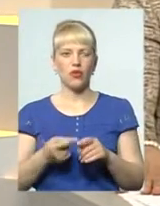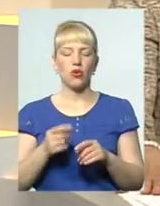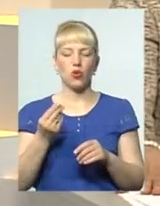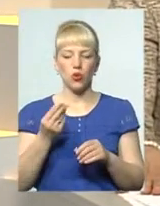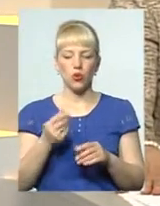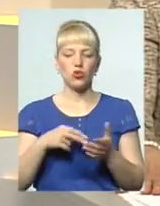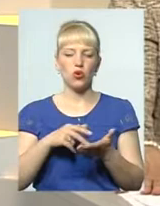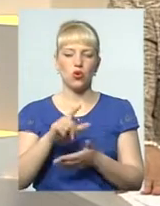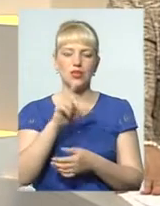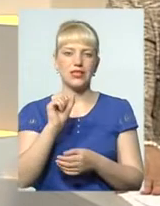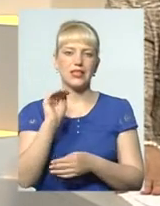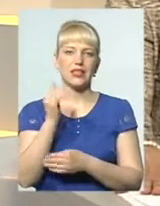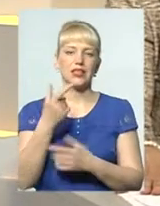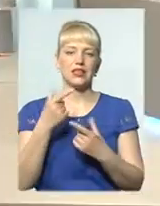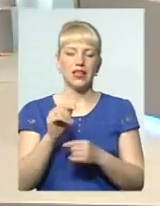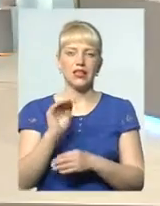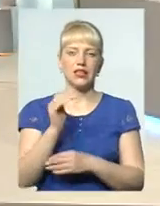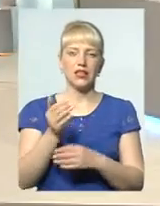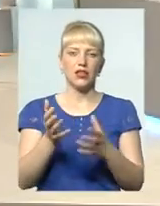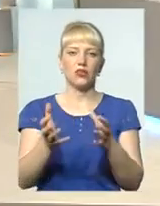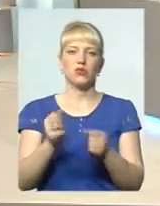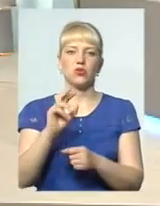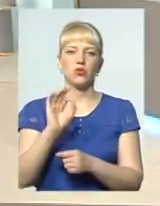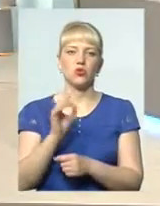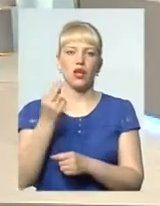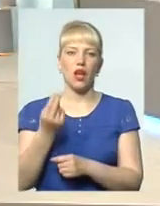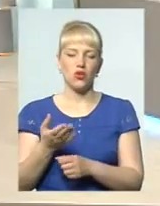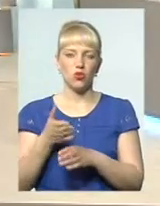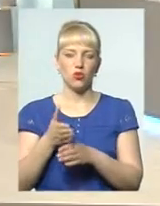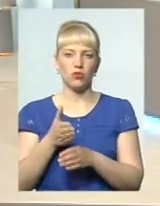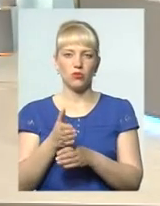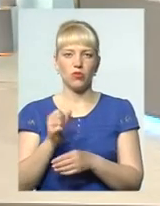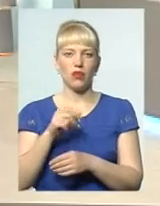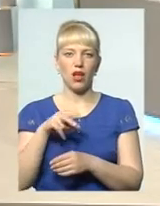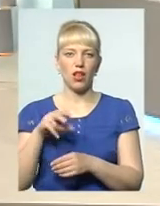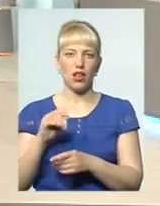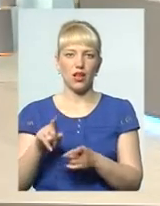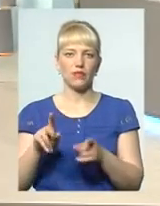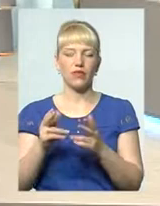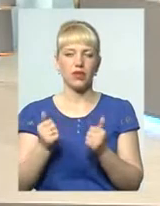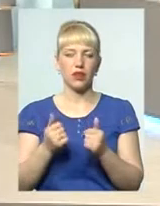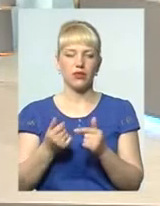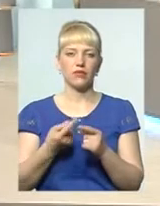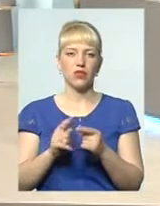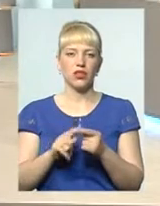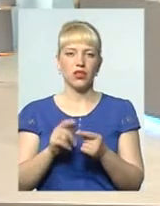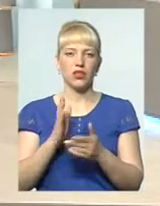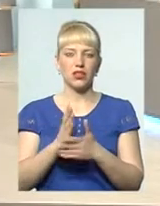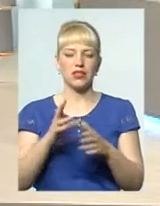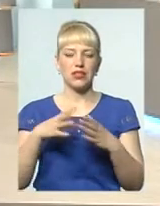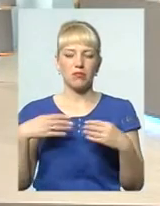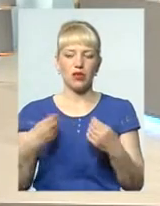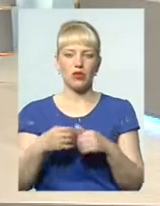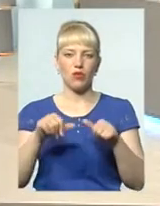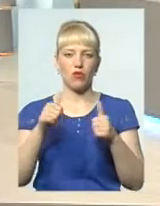дитиною, де вона отримує соціальну допомогу. Але так, вона в сімейній формі